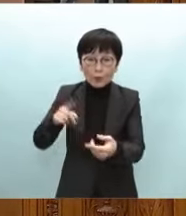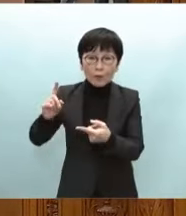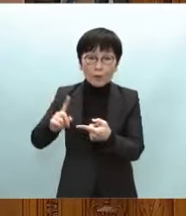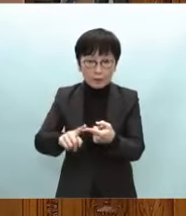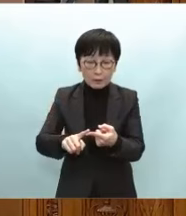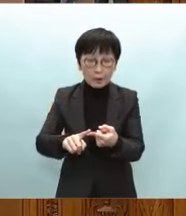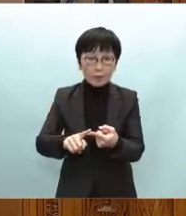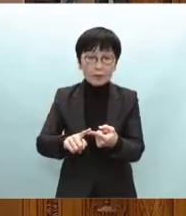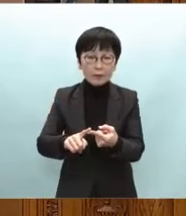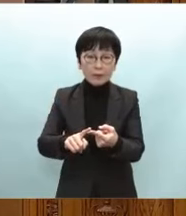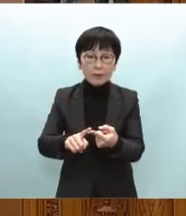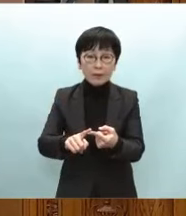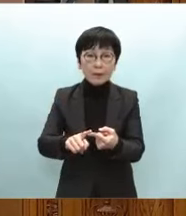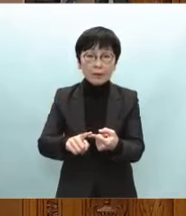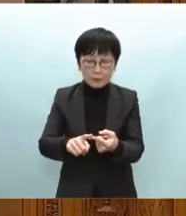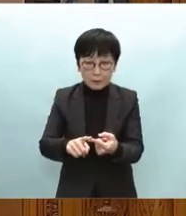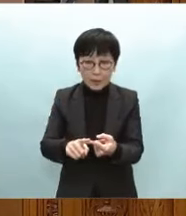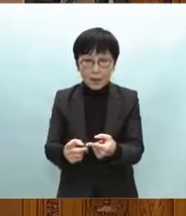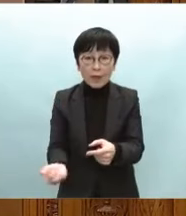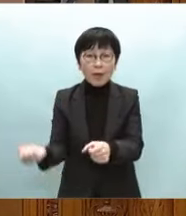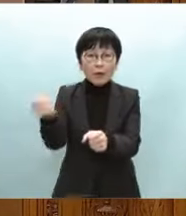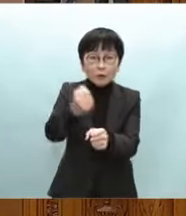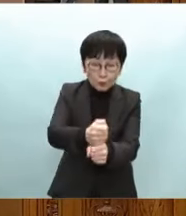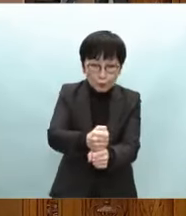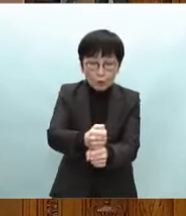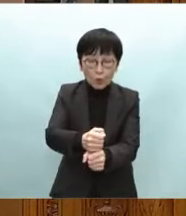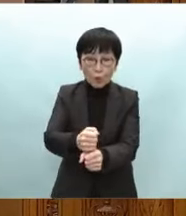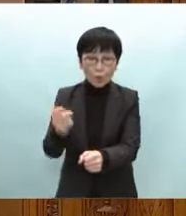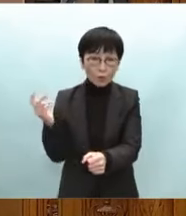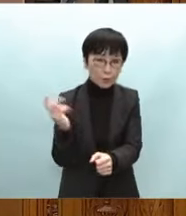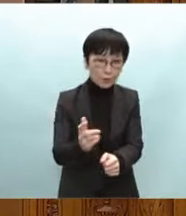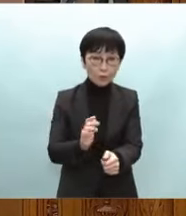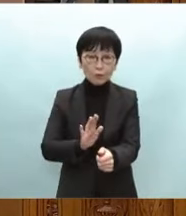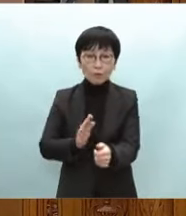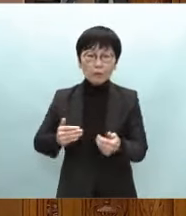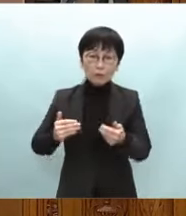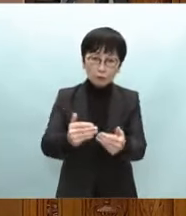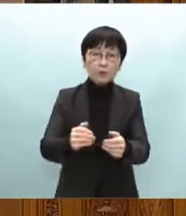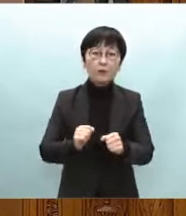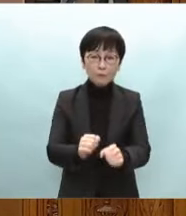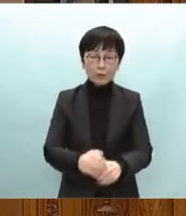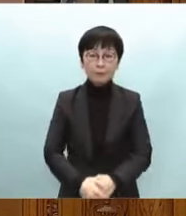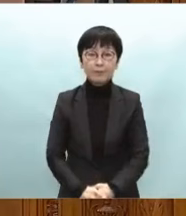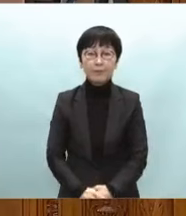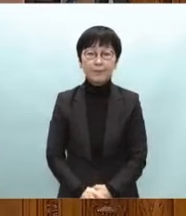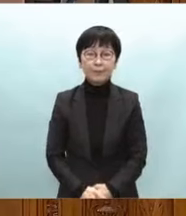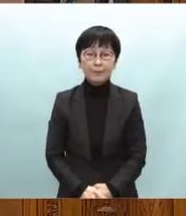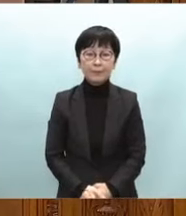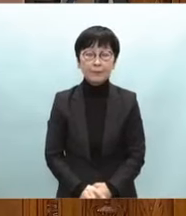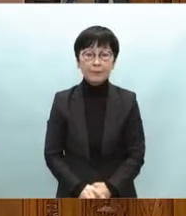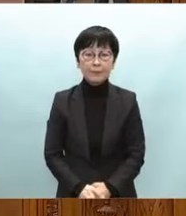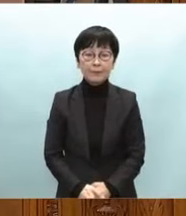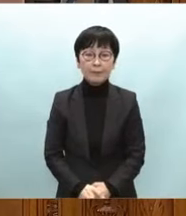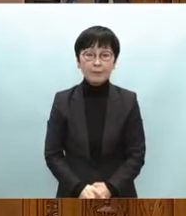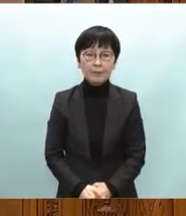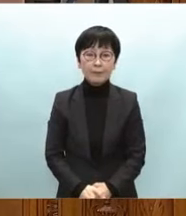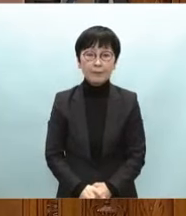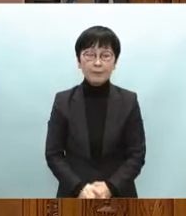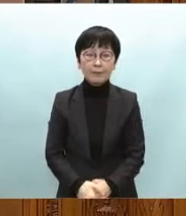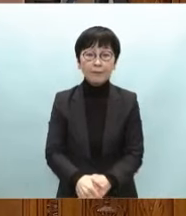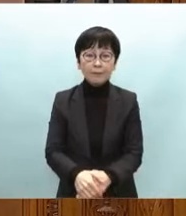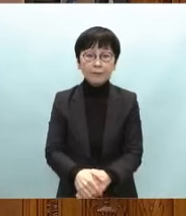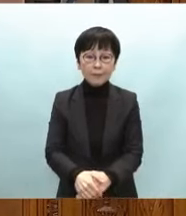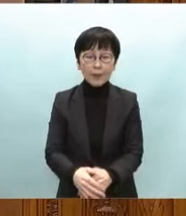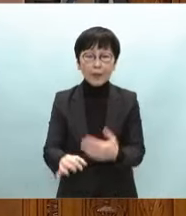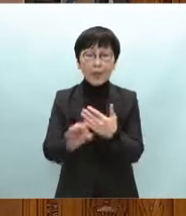被災地の復旧復興を強力に推進してまいります被災地で仮設